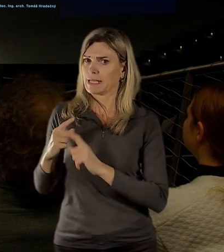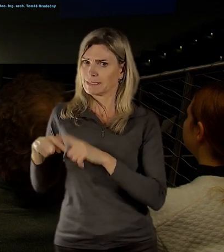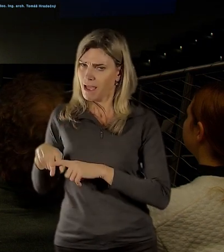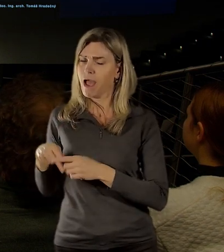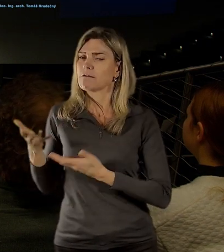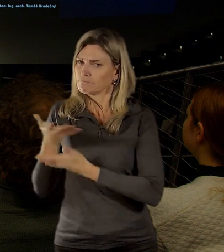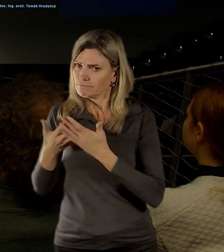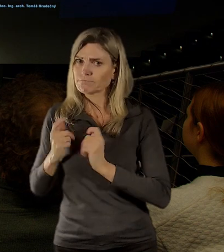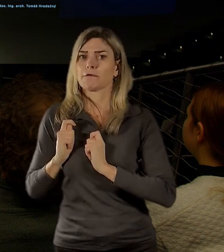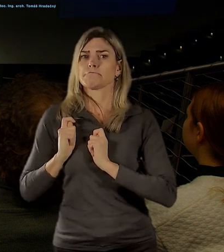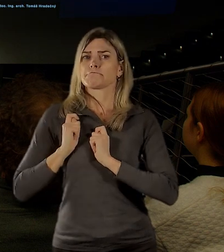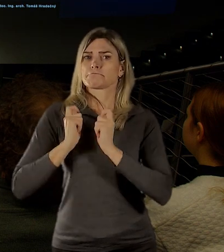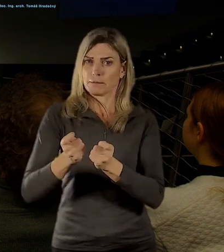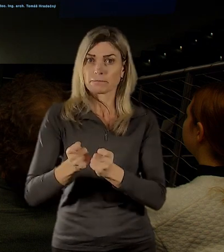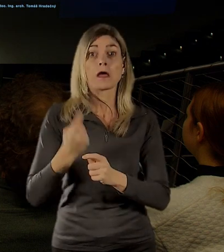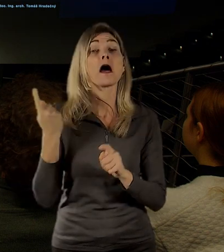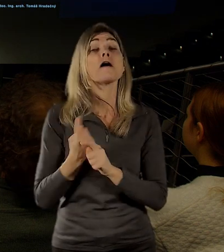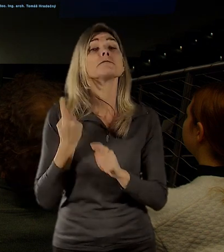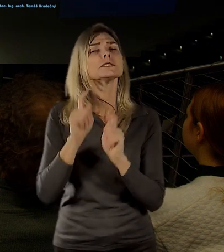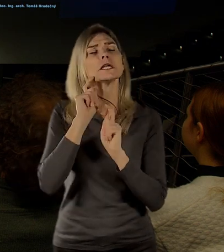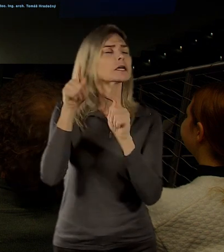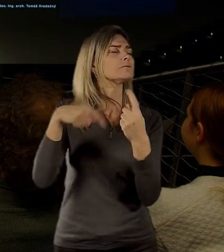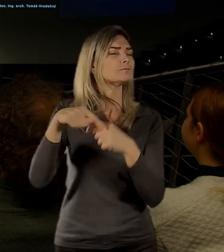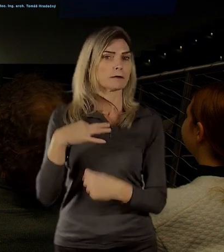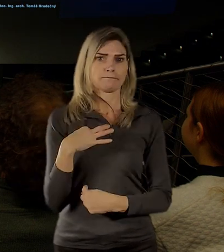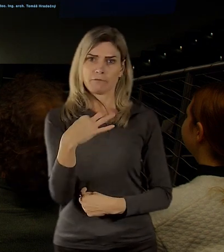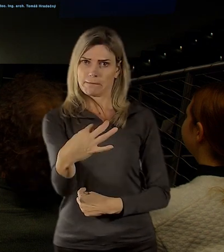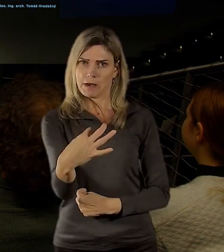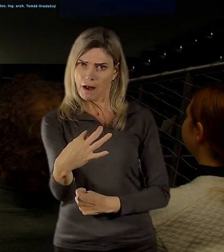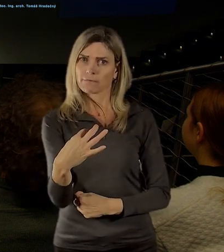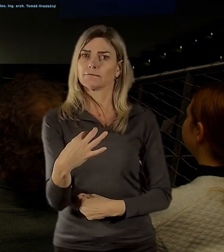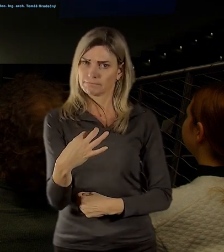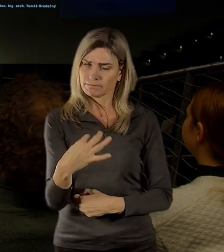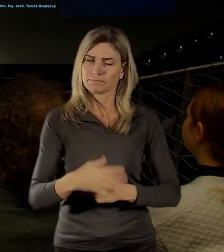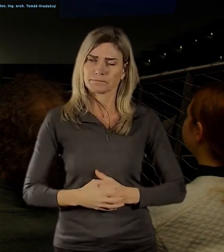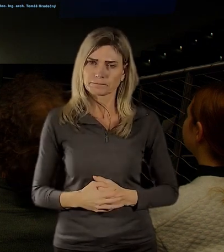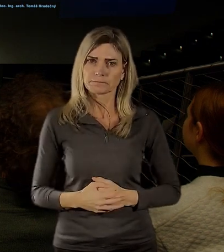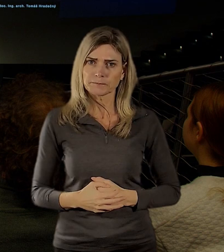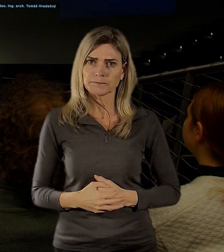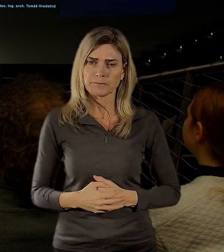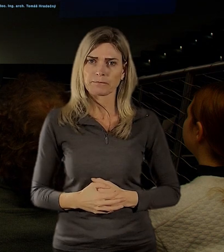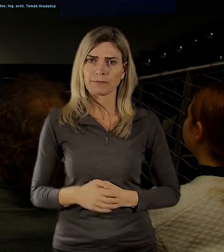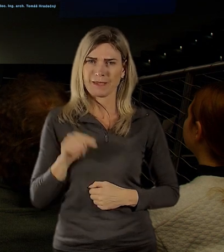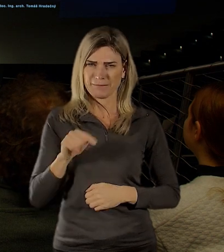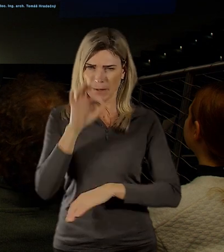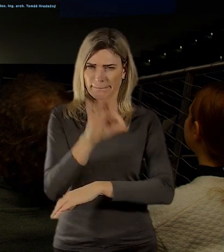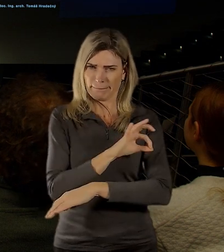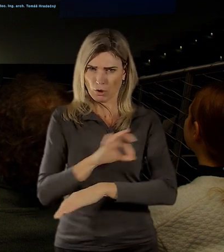tedy byli vybráni. Pro ten vlastní projekt